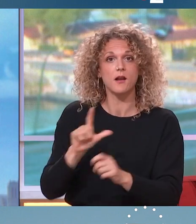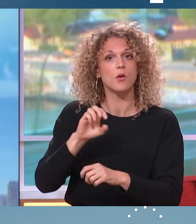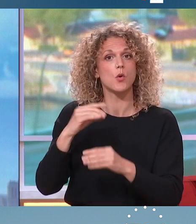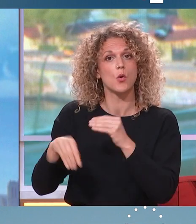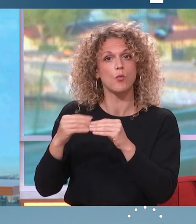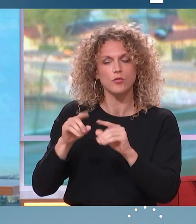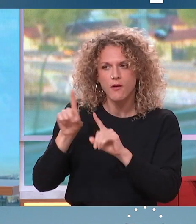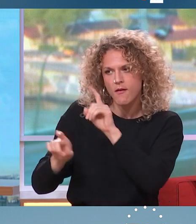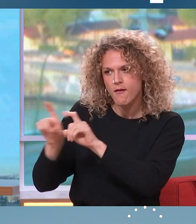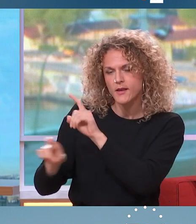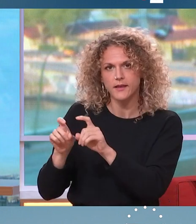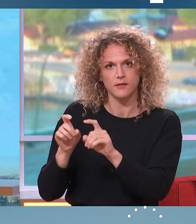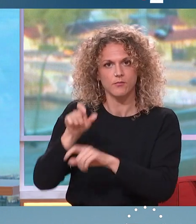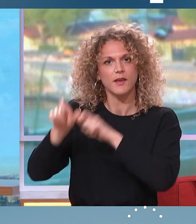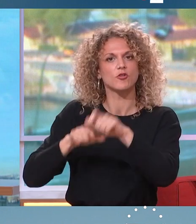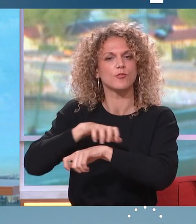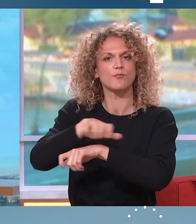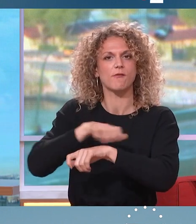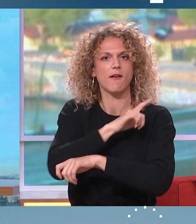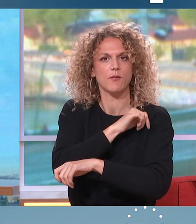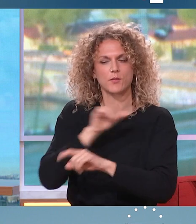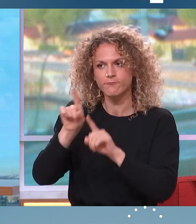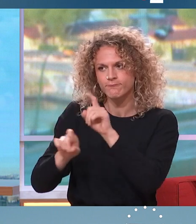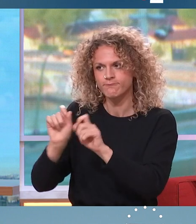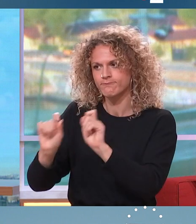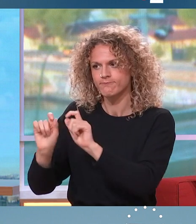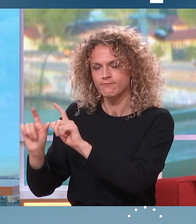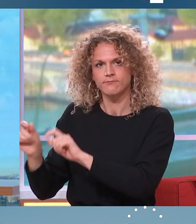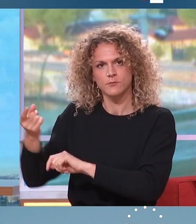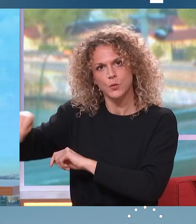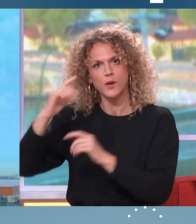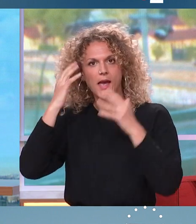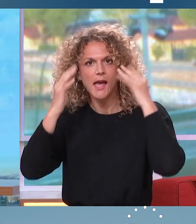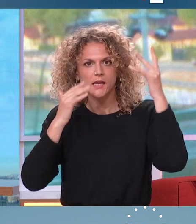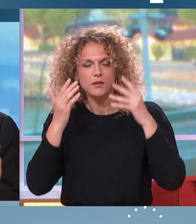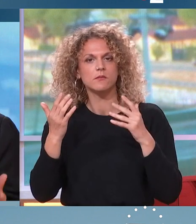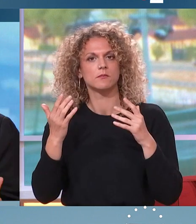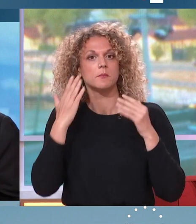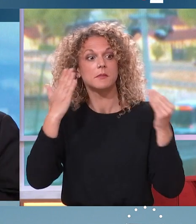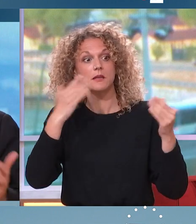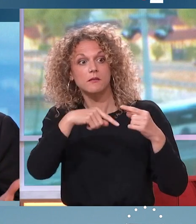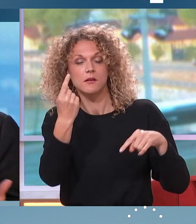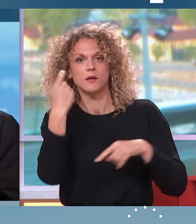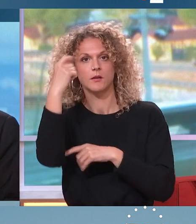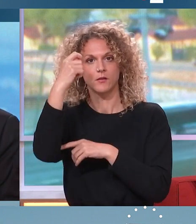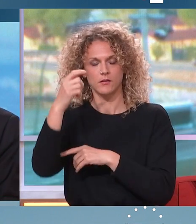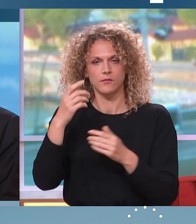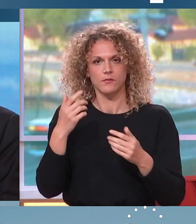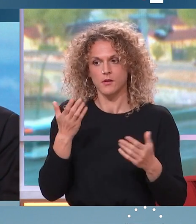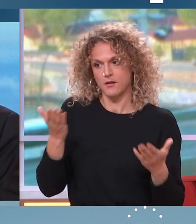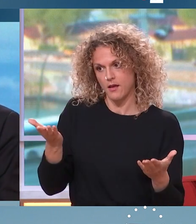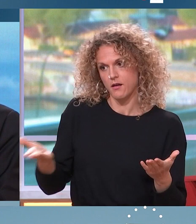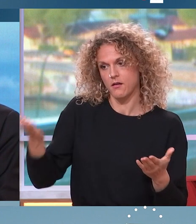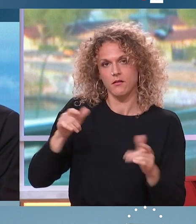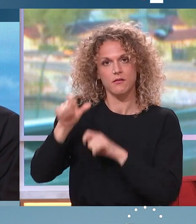de préfets de la République qui expriment leur inquiétude. Si Marine Le Pen arrivait au pouvoir, certains préfets, ses hauts fonctionnaires, disent qu'ils